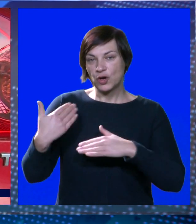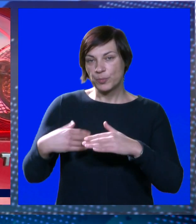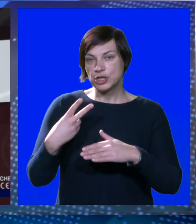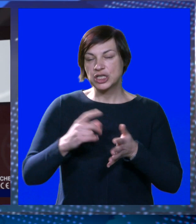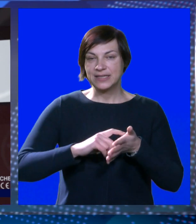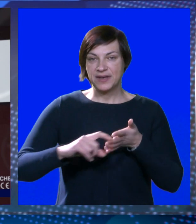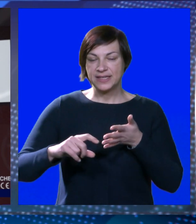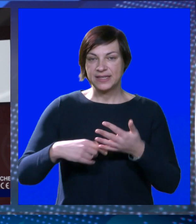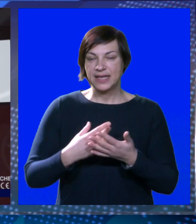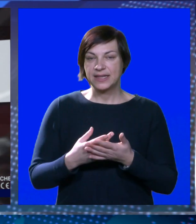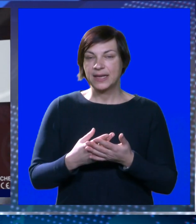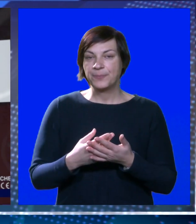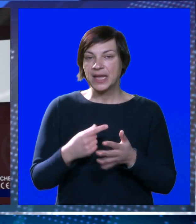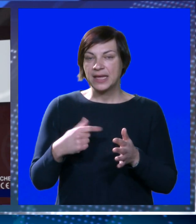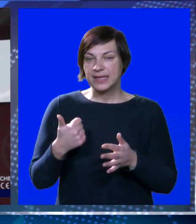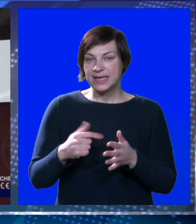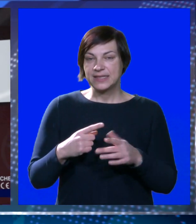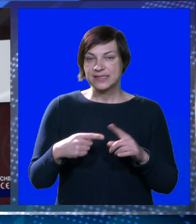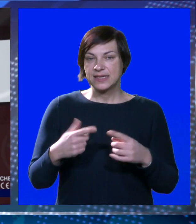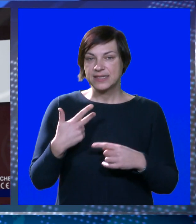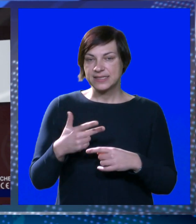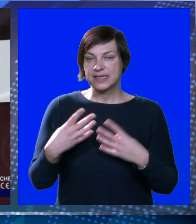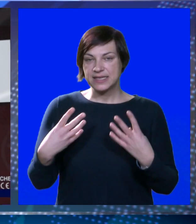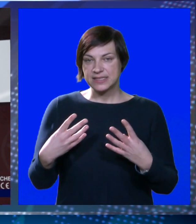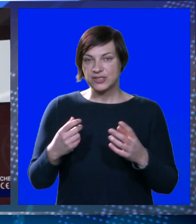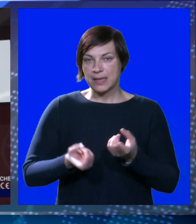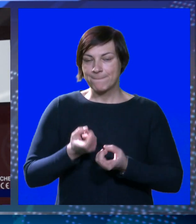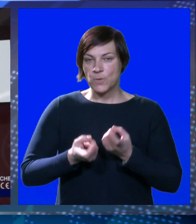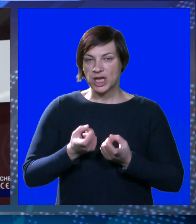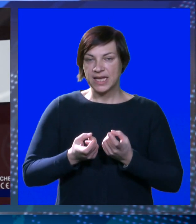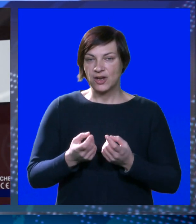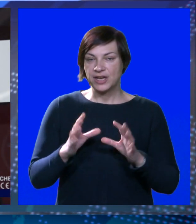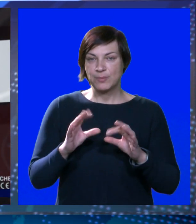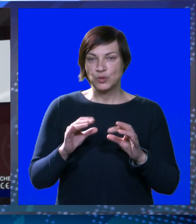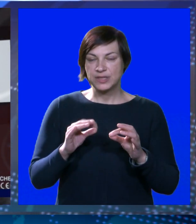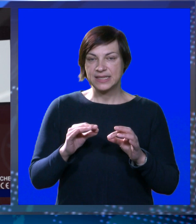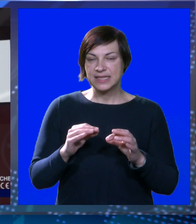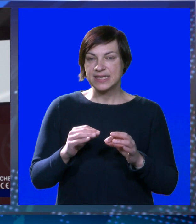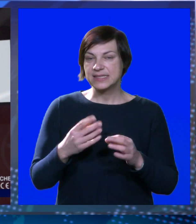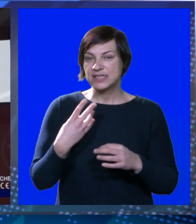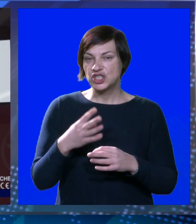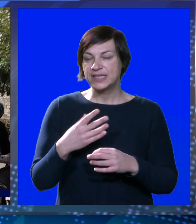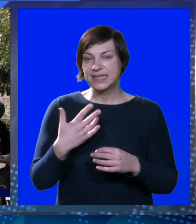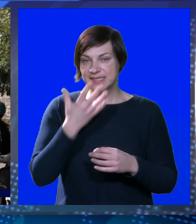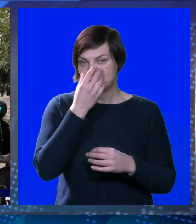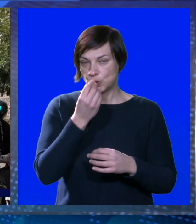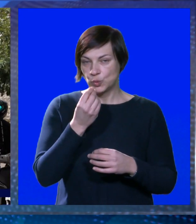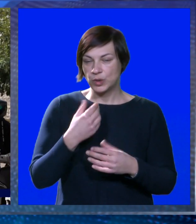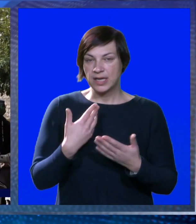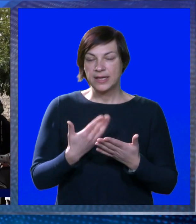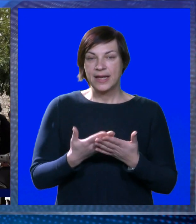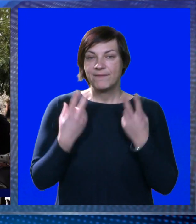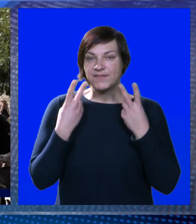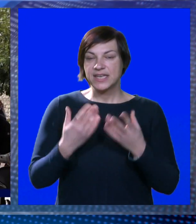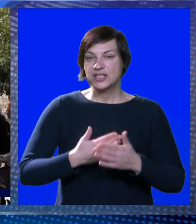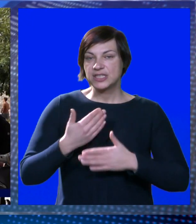prošla dva tjedna i stajat će 1,38 eura po kilogramu, odnosno 10 kuna i 40 lipa. Ovakav